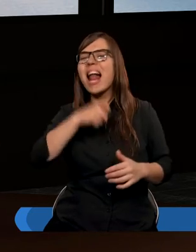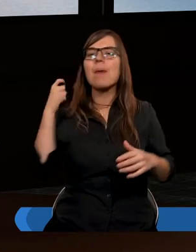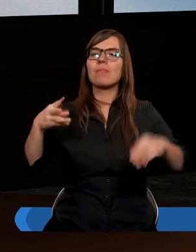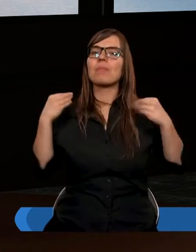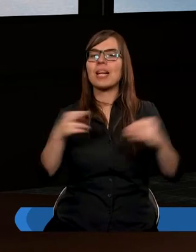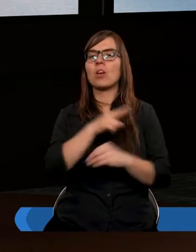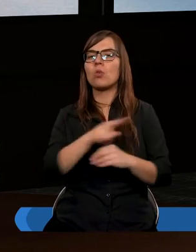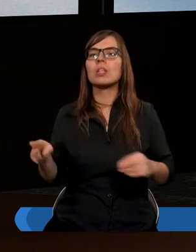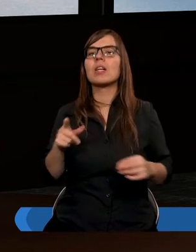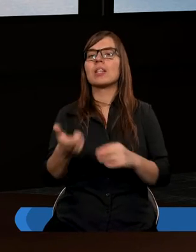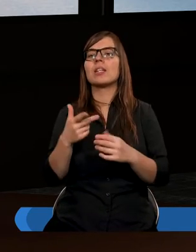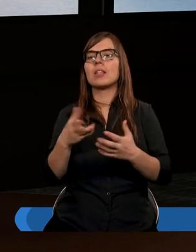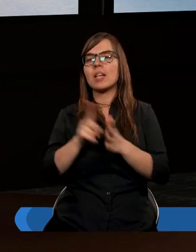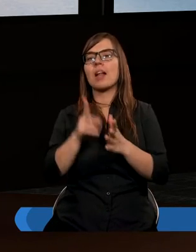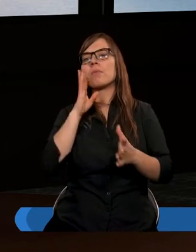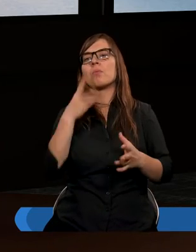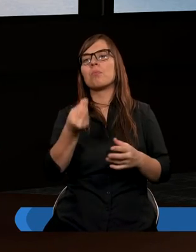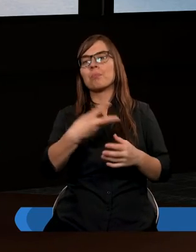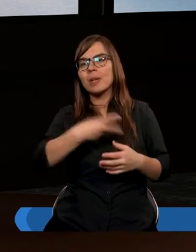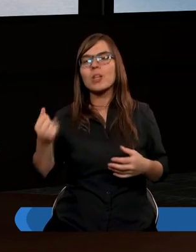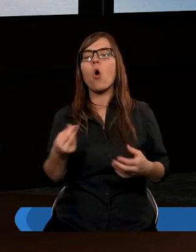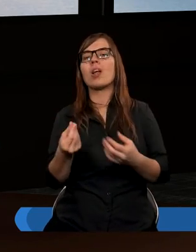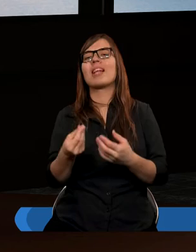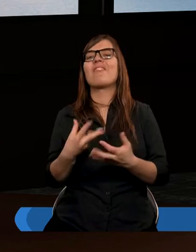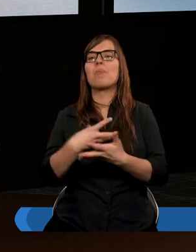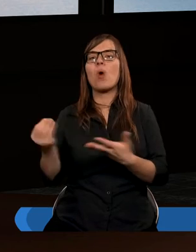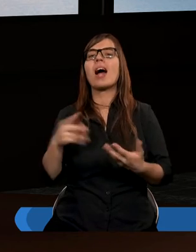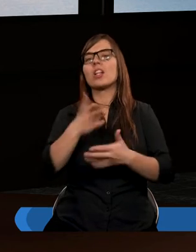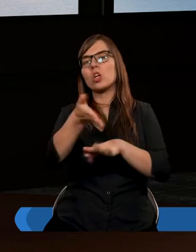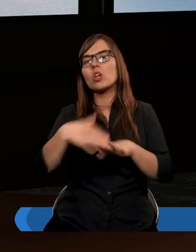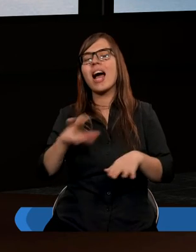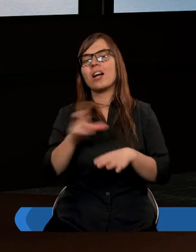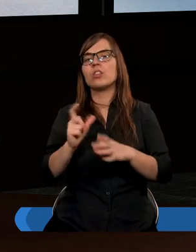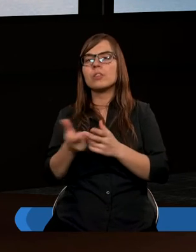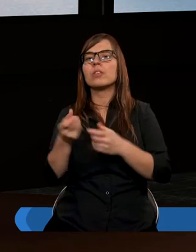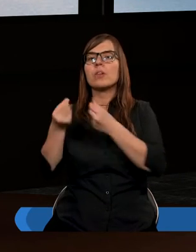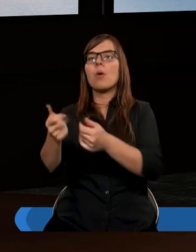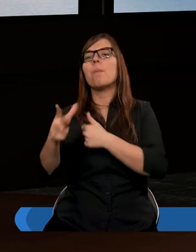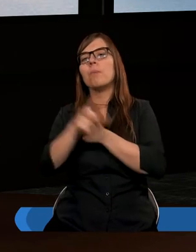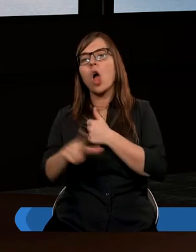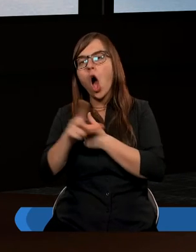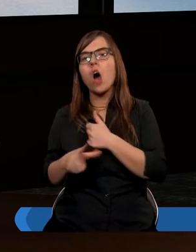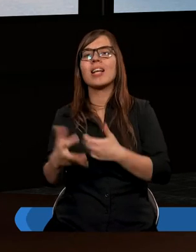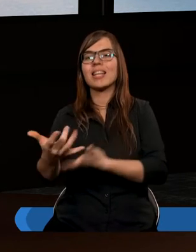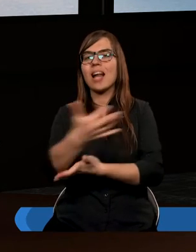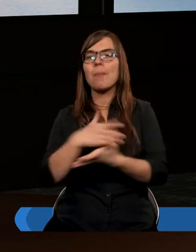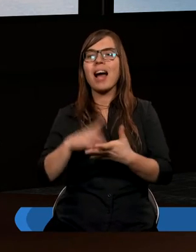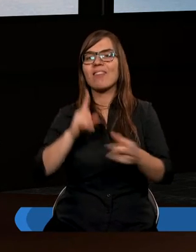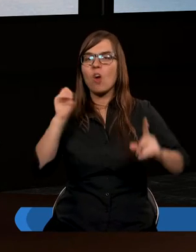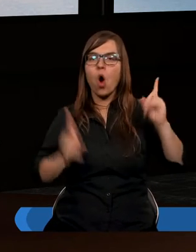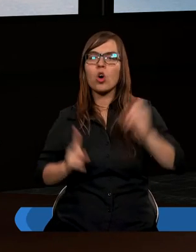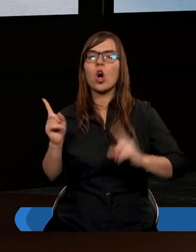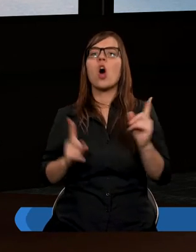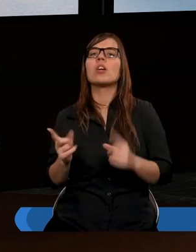niech to będzie pierwsza pensja na przykład moja część tej pensji czy plony zebrane w swoim ogrodzie